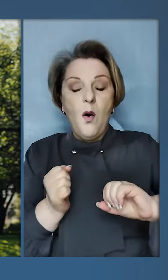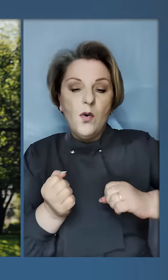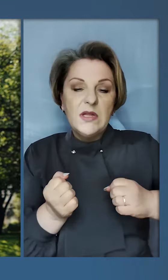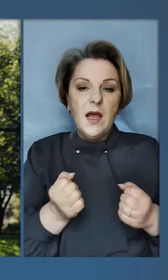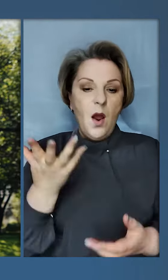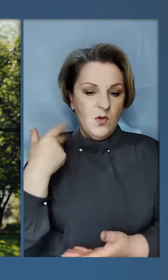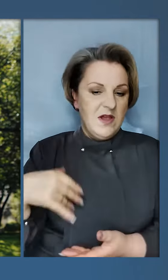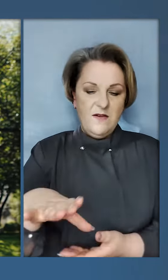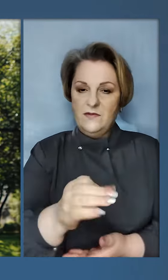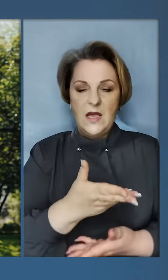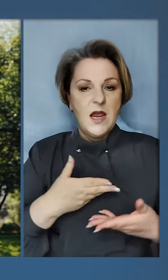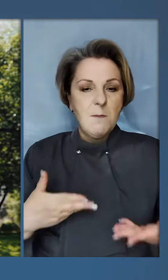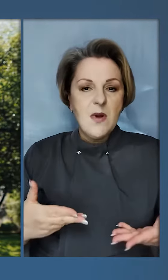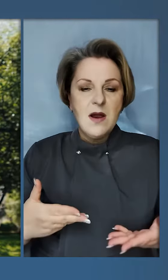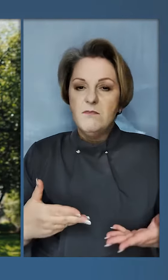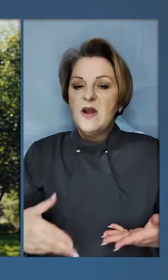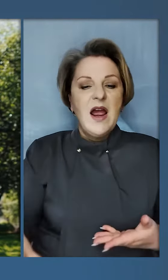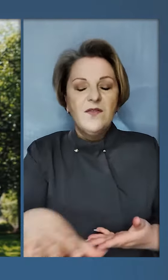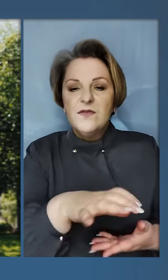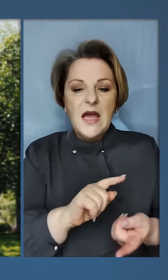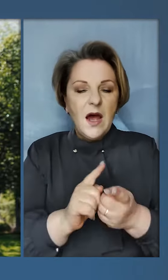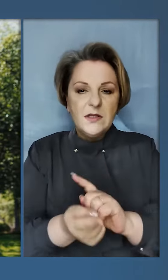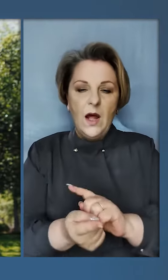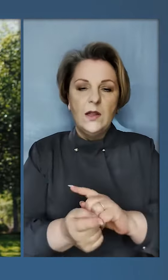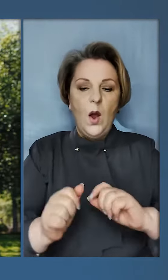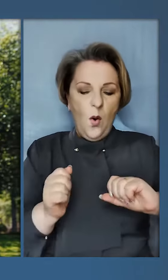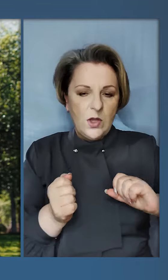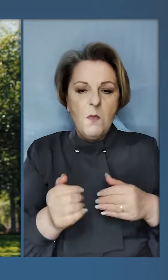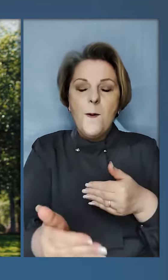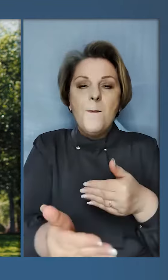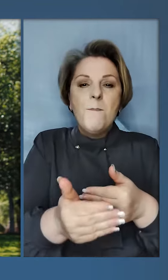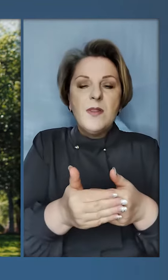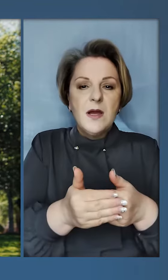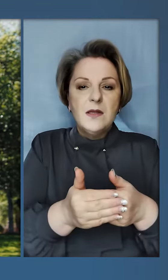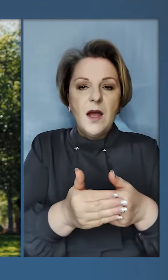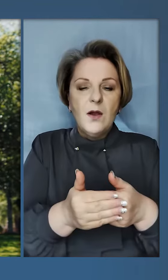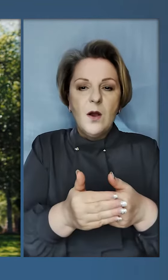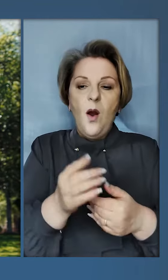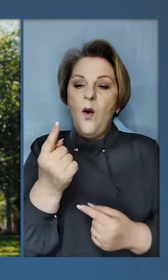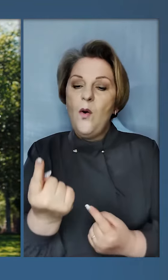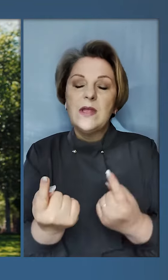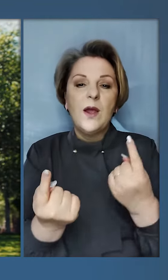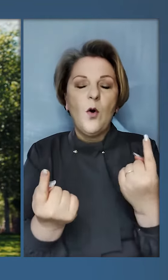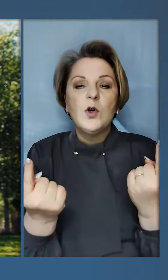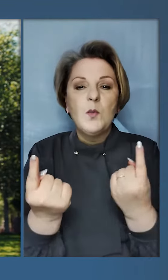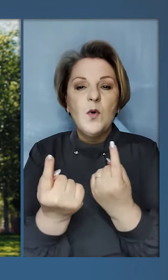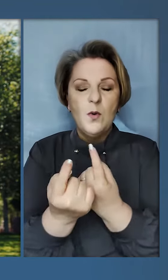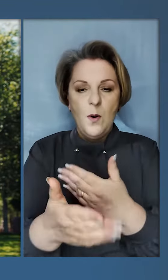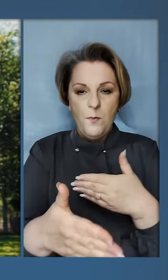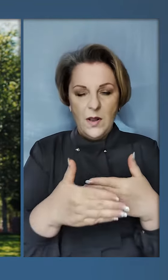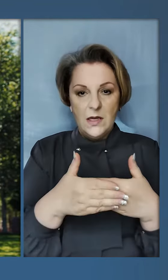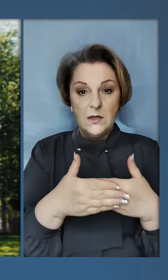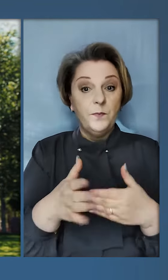одного. Коли всі ми, всі ми стали один одному ближчими. Один одному ближніми.